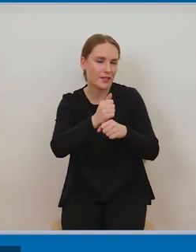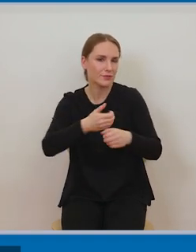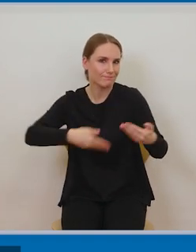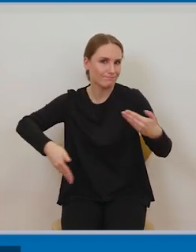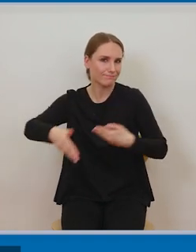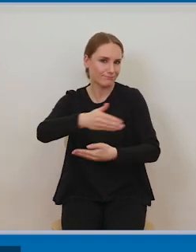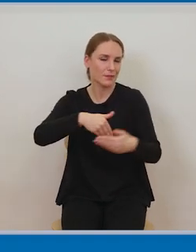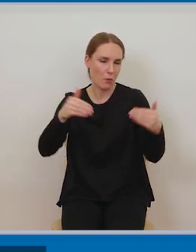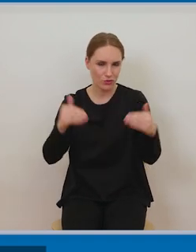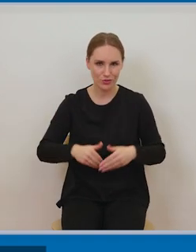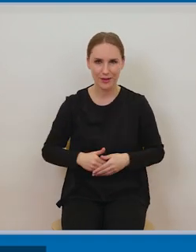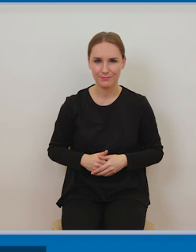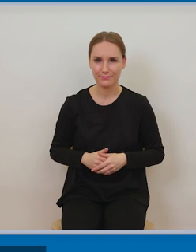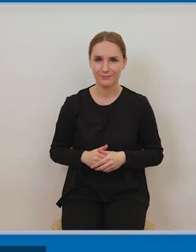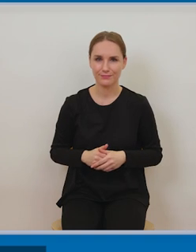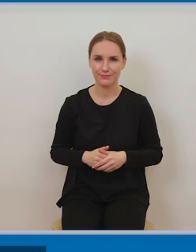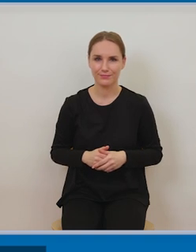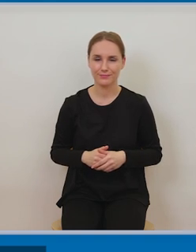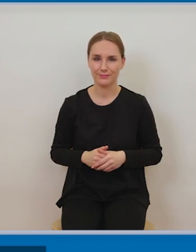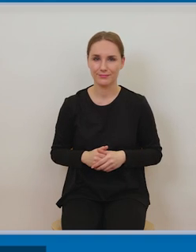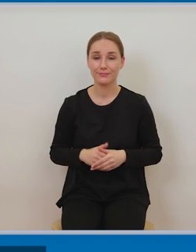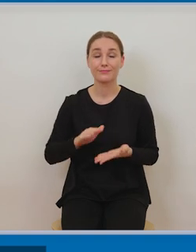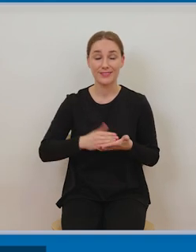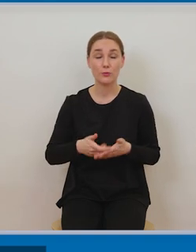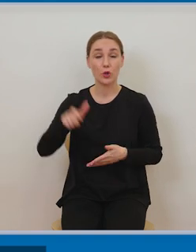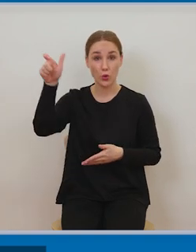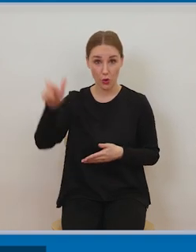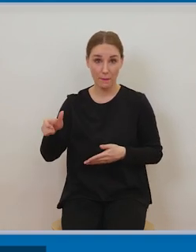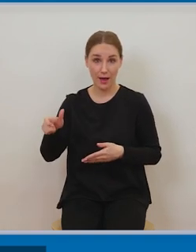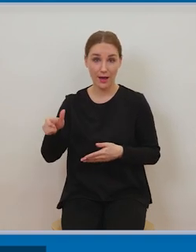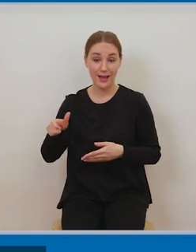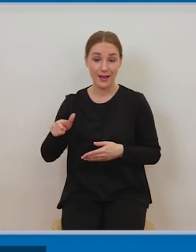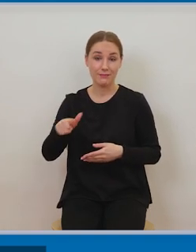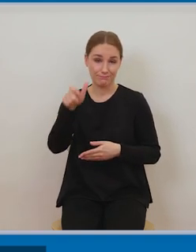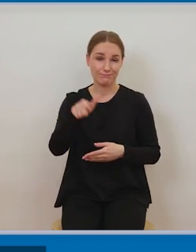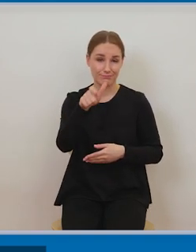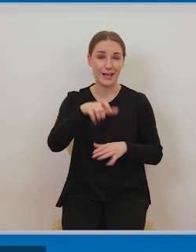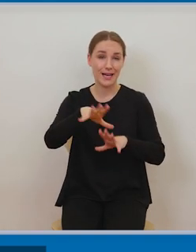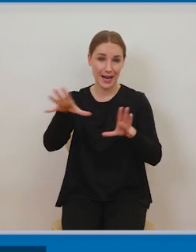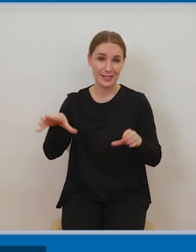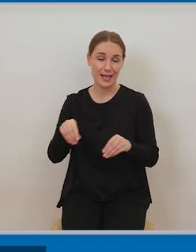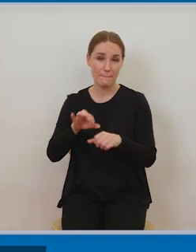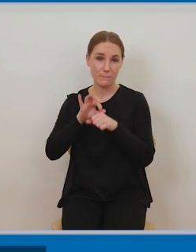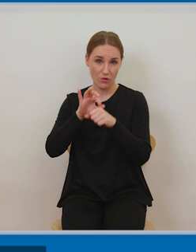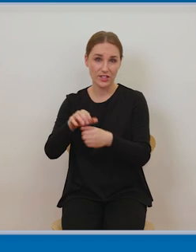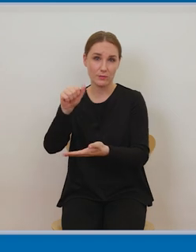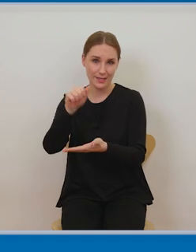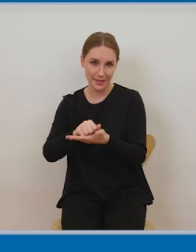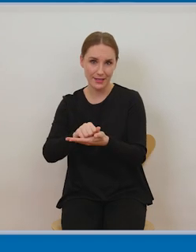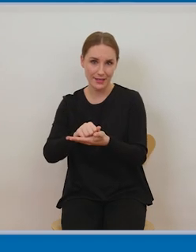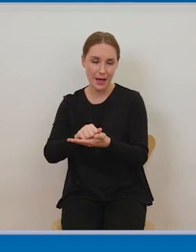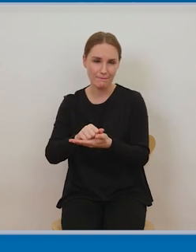przekazywać swoim studentom, tym studentom, którzy właśnie nie są w stanie skorzystać z pełnej wersji utworów.